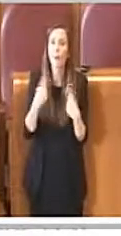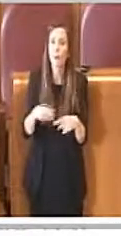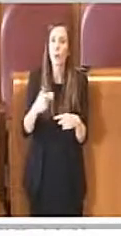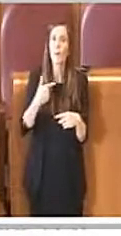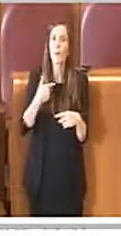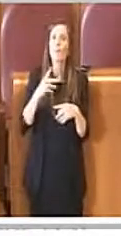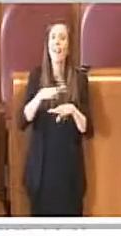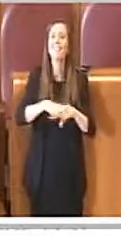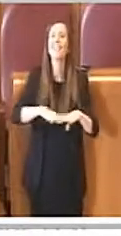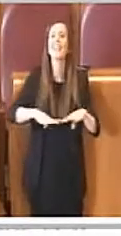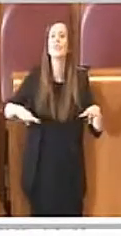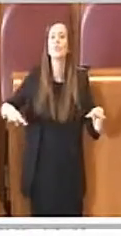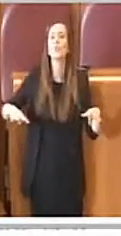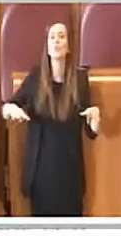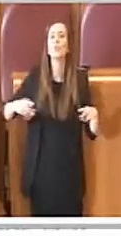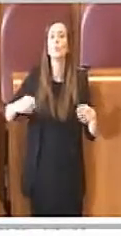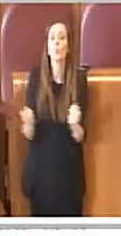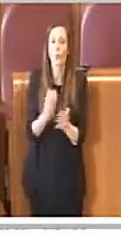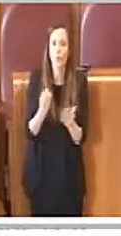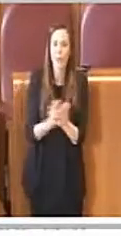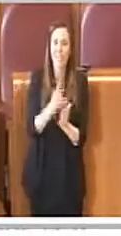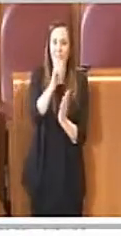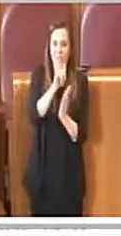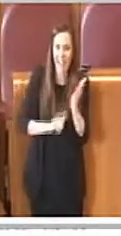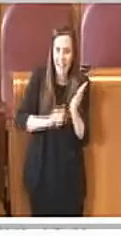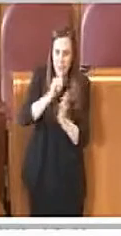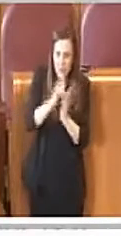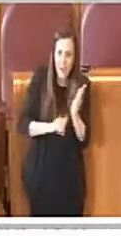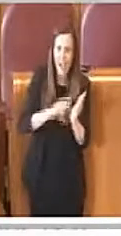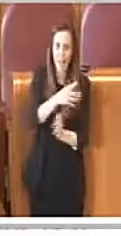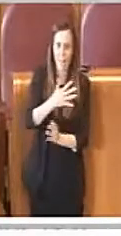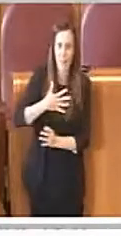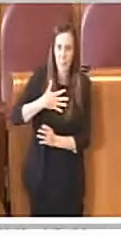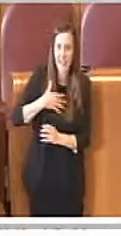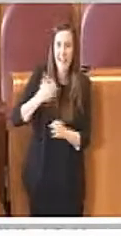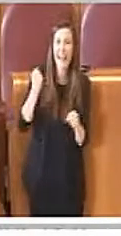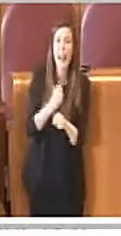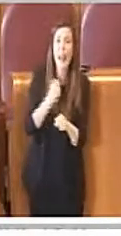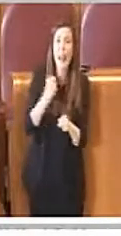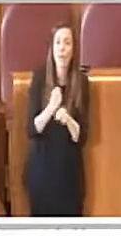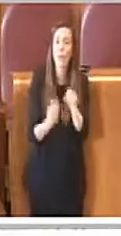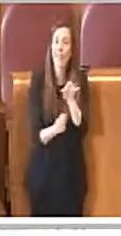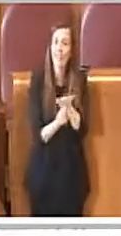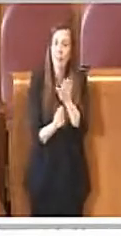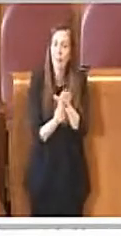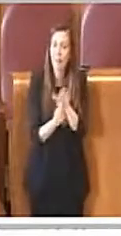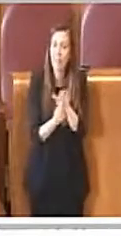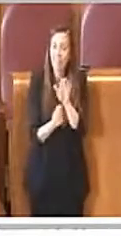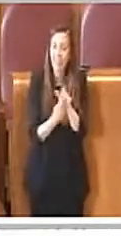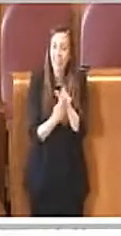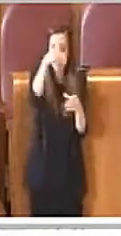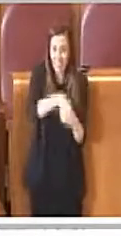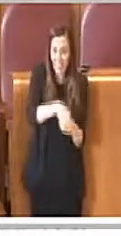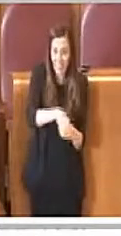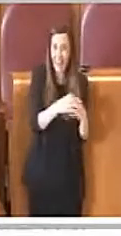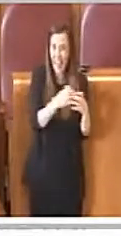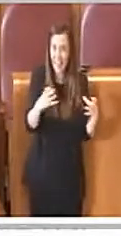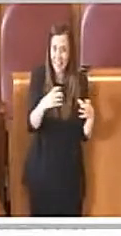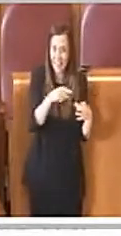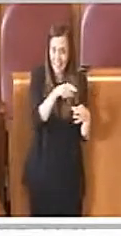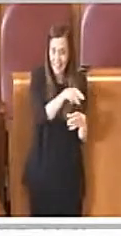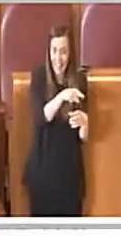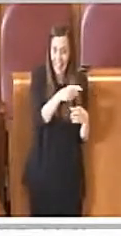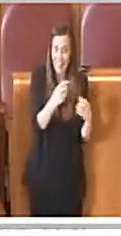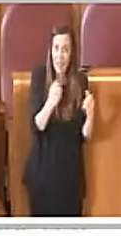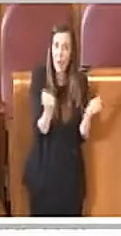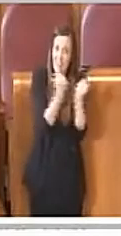fornisce fatturato ai proprietari e lavoro ai lavoratori che lavorano all'interno di queste attività produttive.